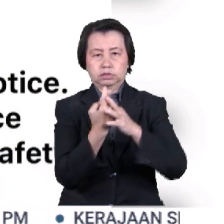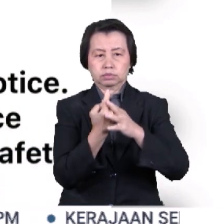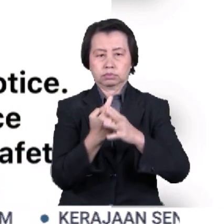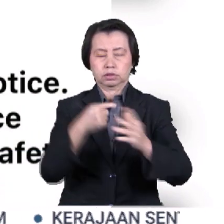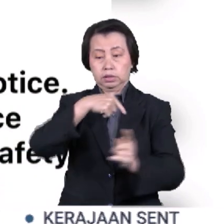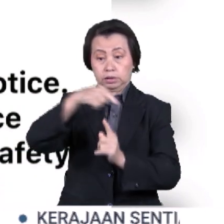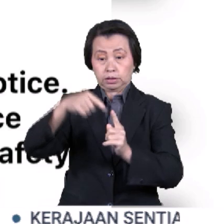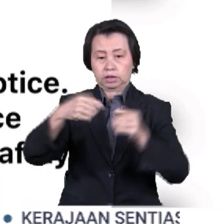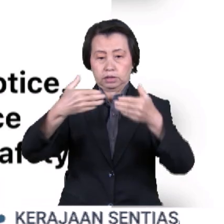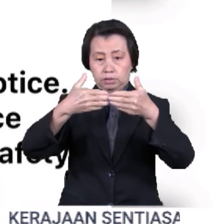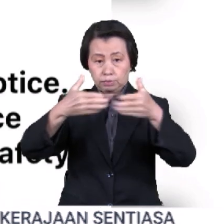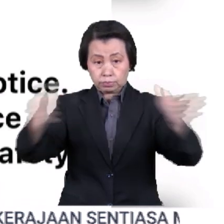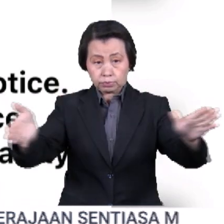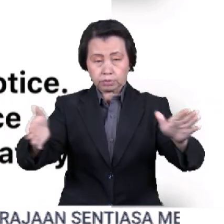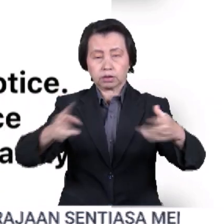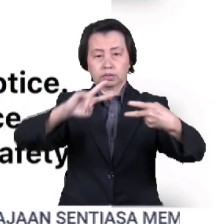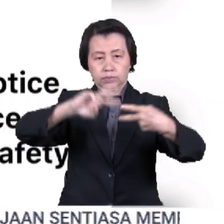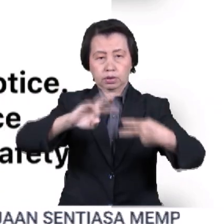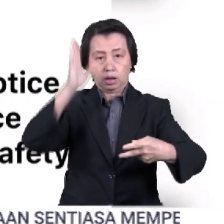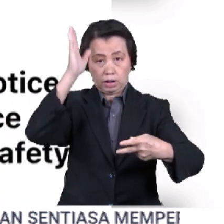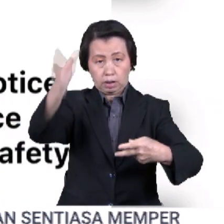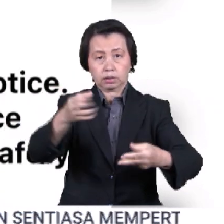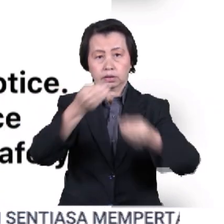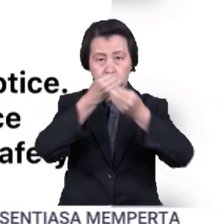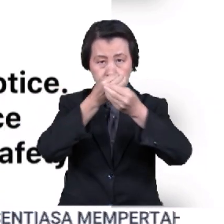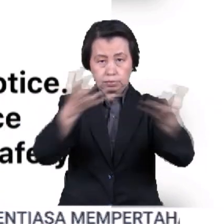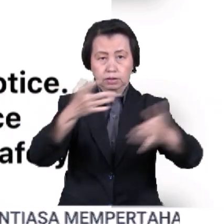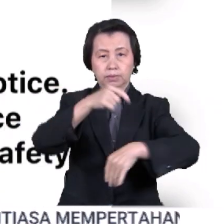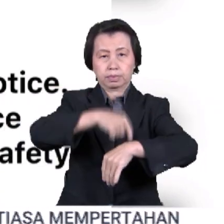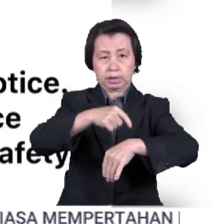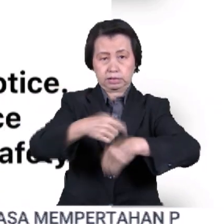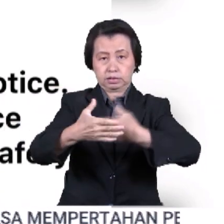Tarikh pembukaan semula, pusat beli belah berkenaan akan dimaklumkan dalam masa terdekat.